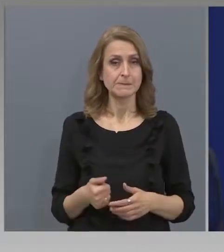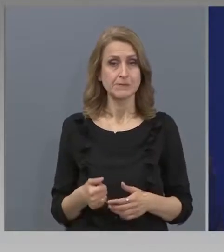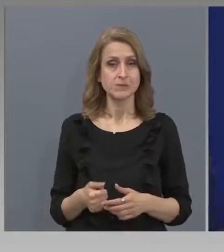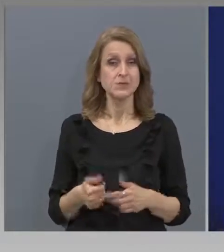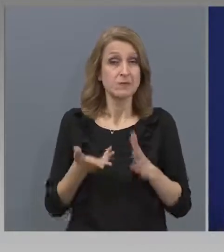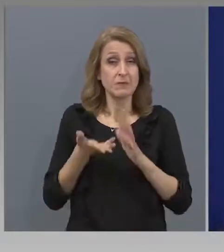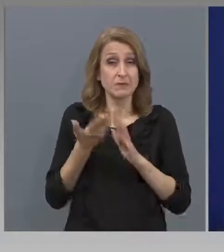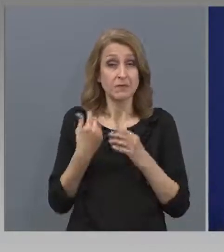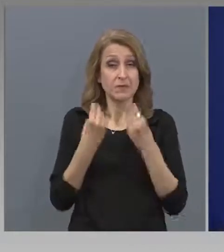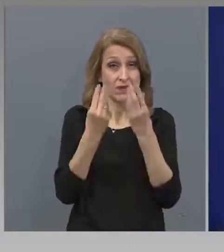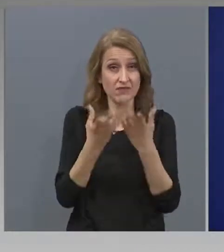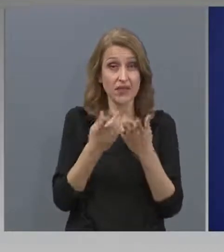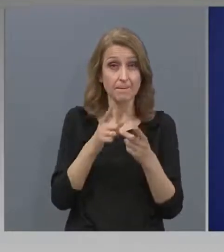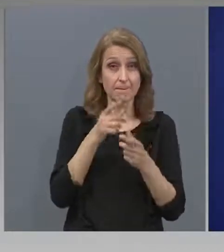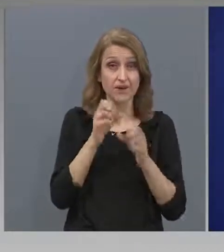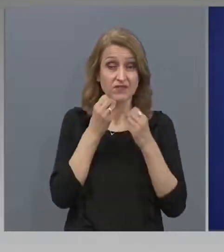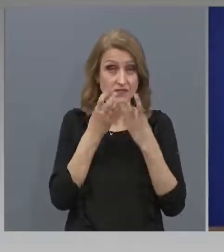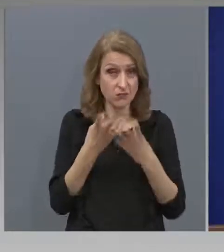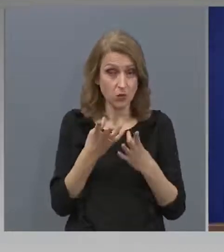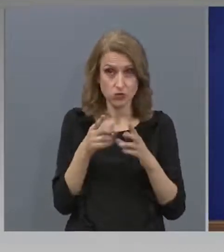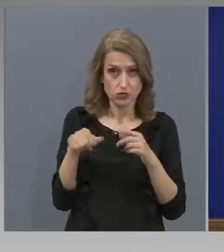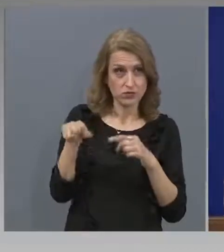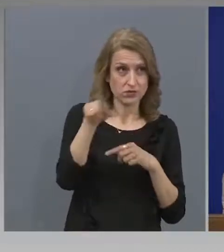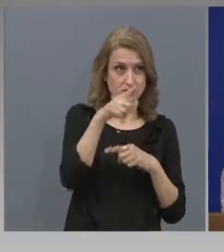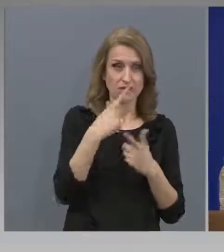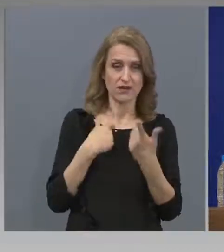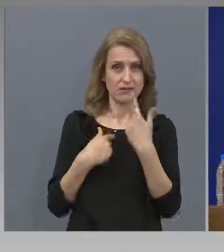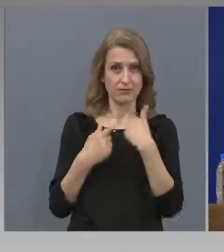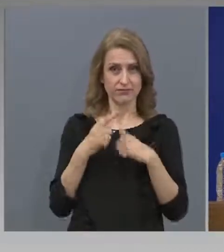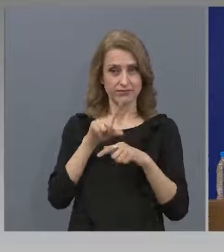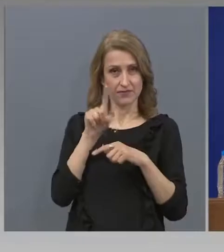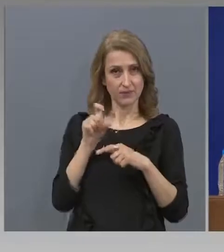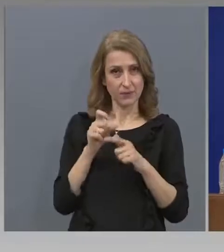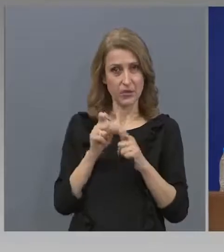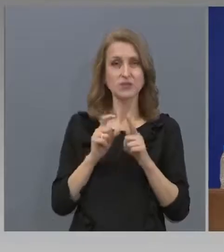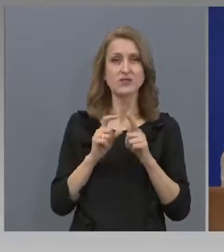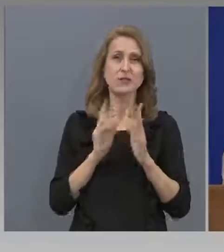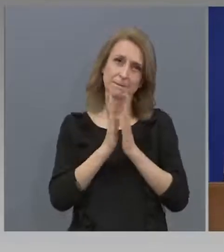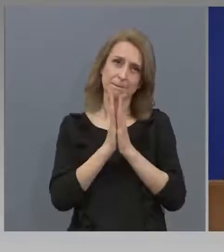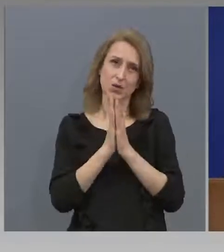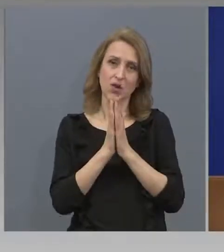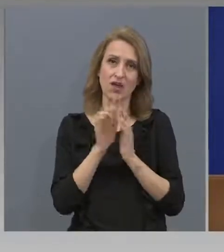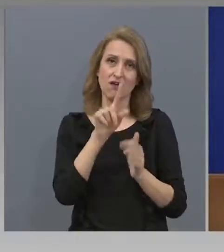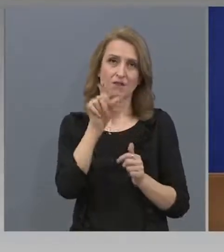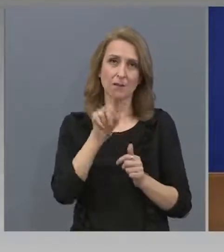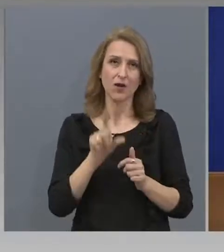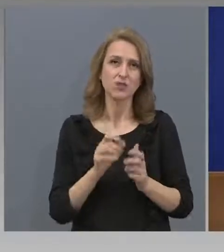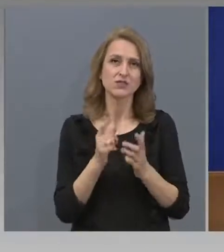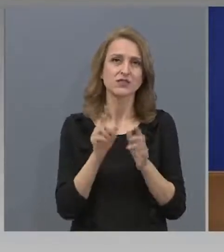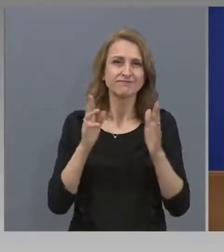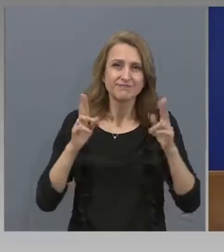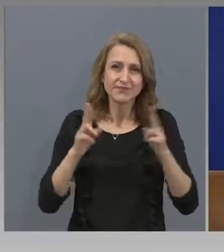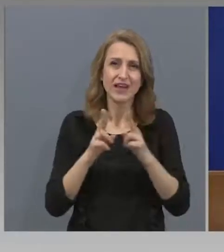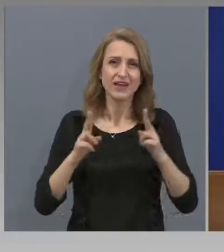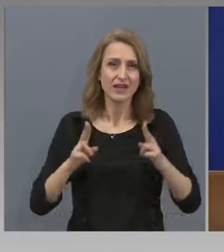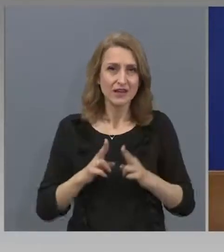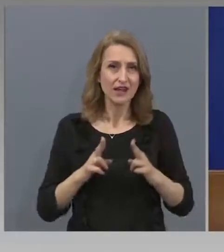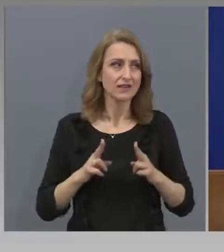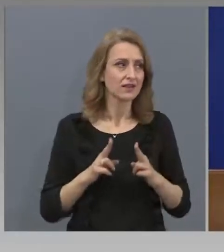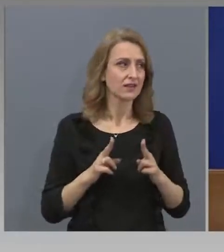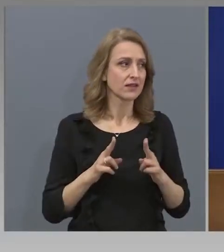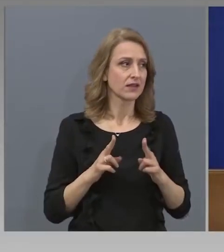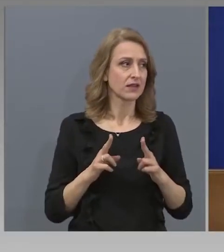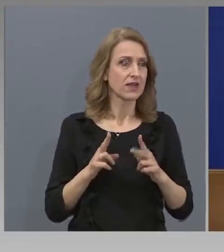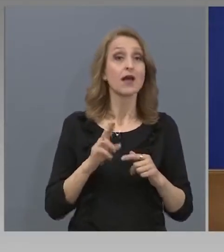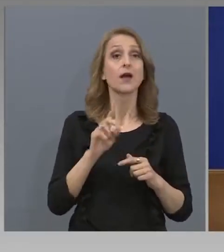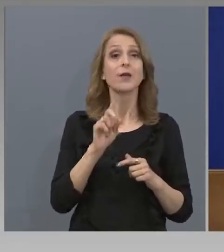При да ви дам възможност да залете няколко въпроси, да смълба да бъдат кратки, защото имаме... Да, Нистър Дончев,